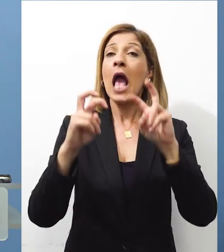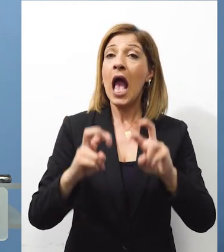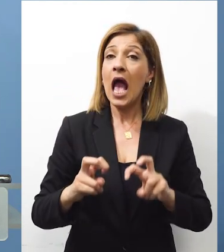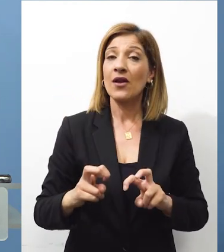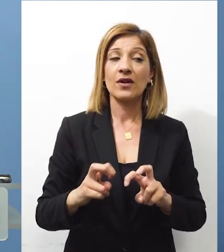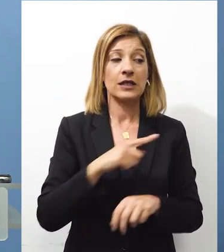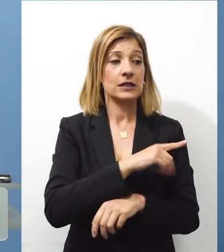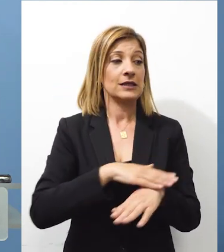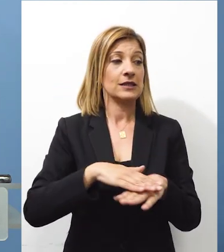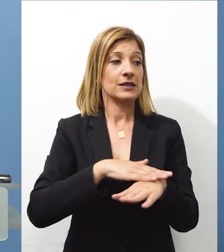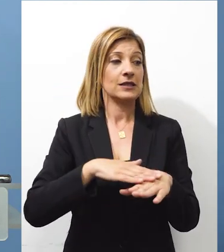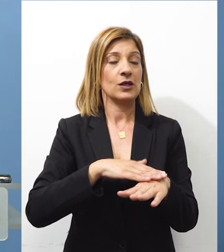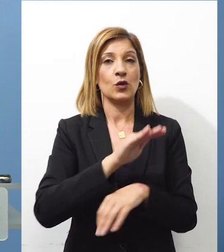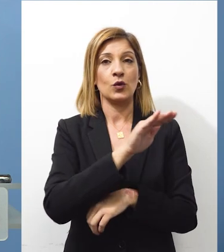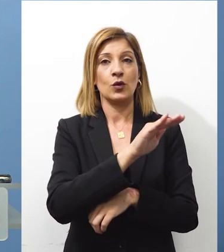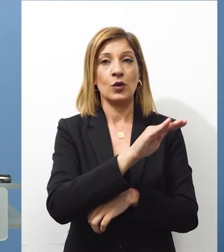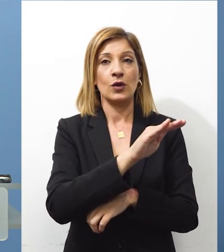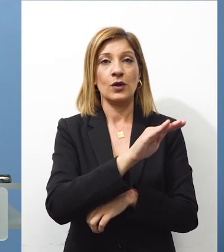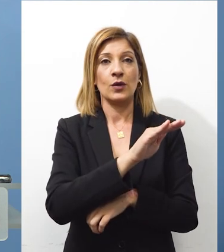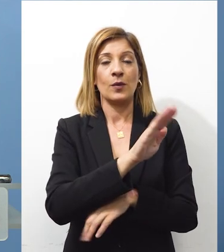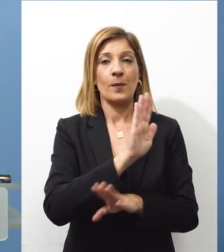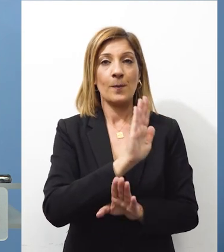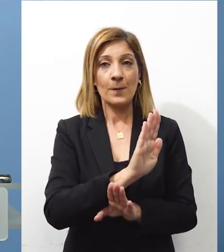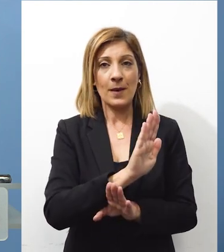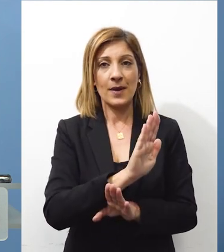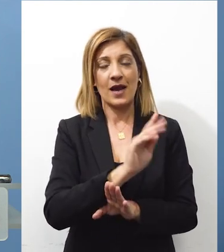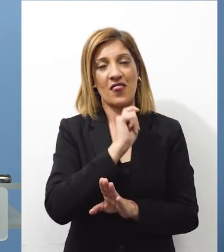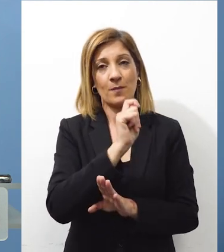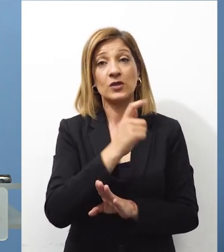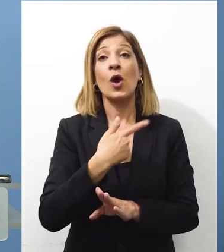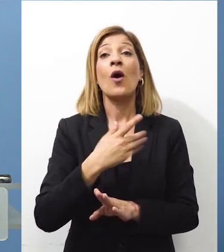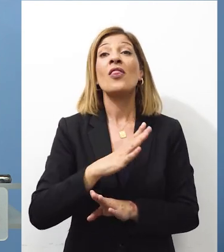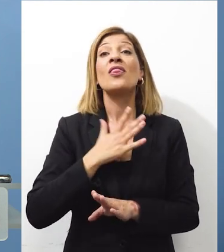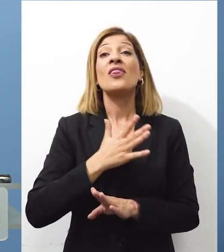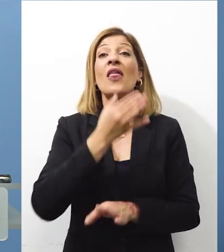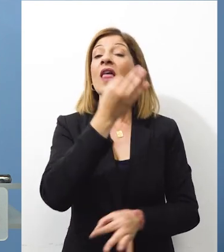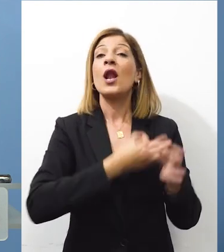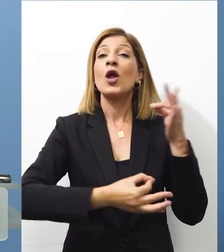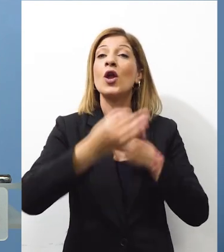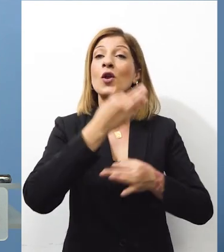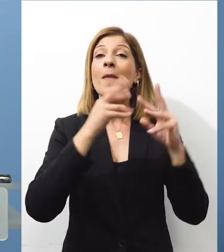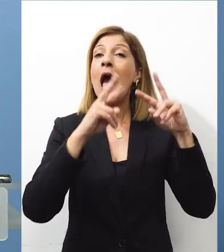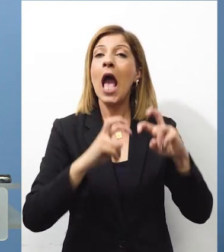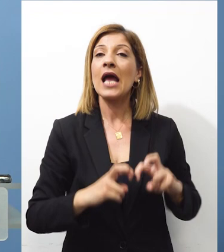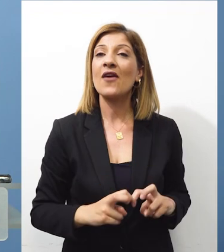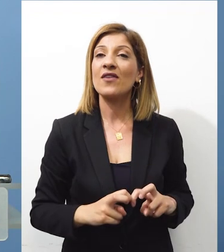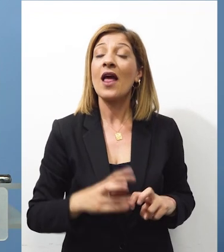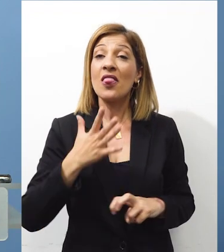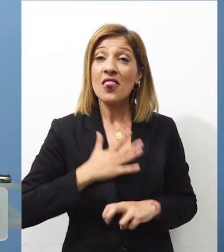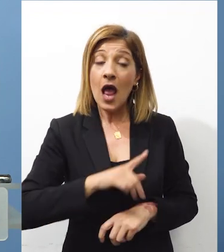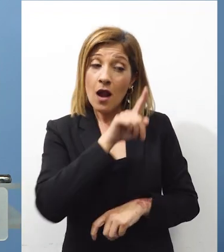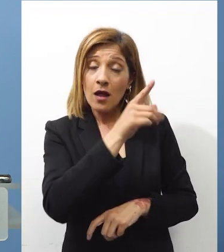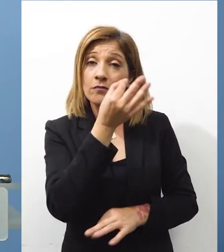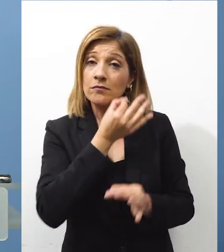διεξάγει και η αστυνομία Παρεξηγείτε την ερώτησή μου Εγώ δεν θέλω να μου μιλήσετε για τις έρευνες Εγώ